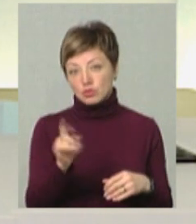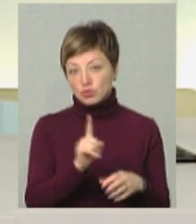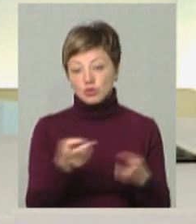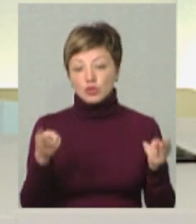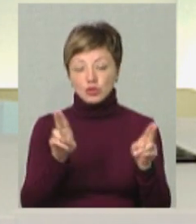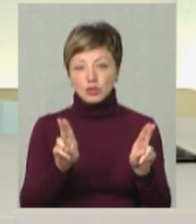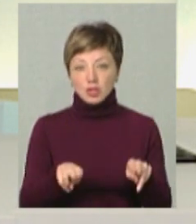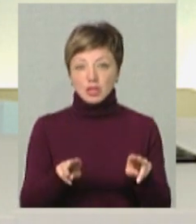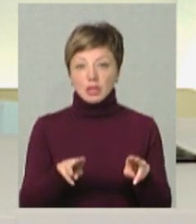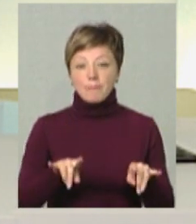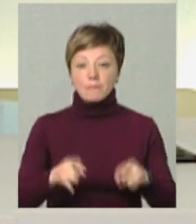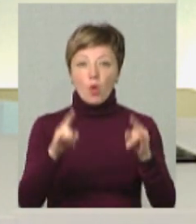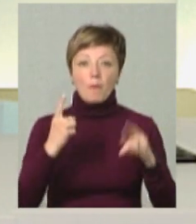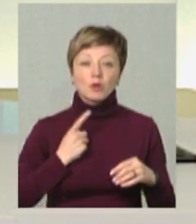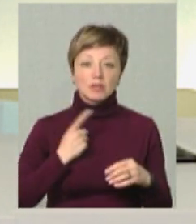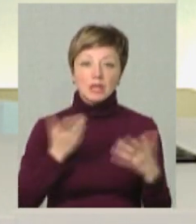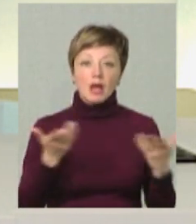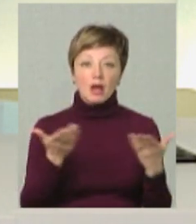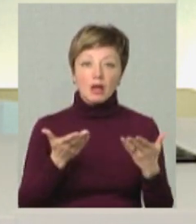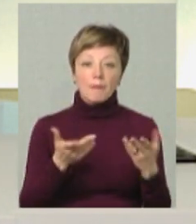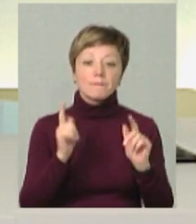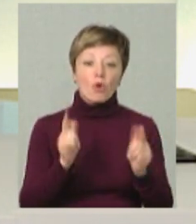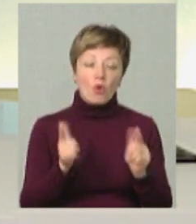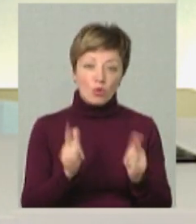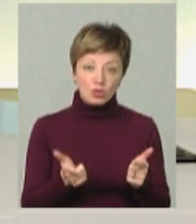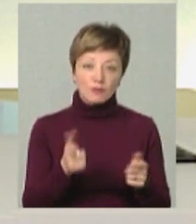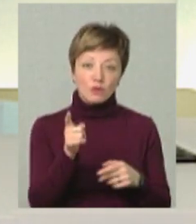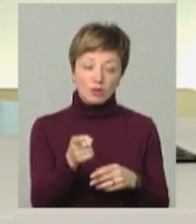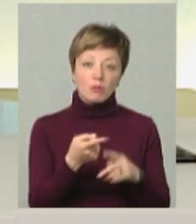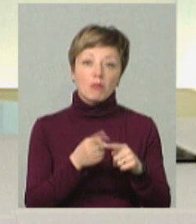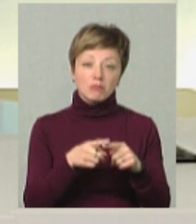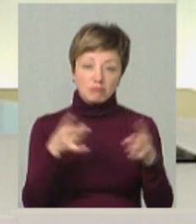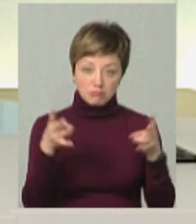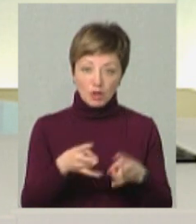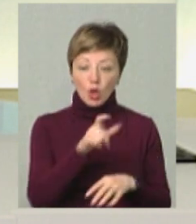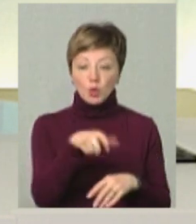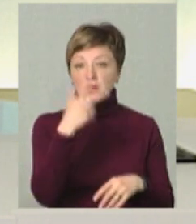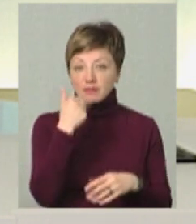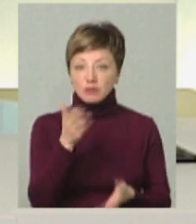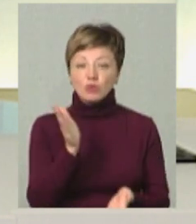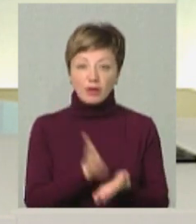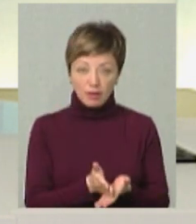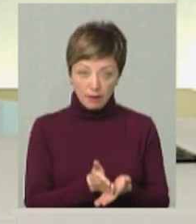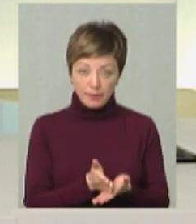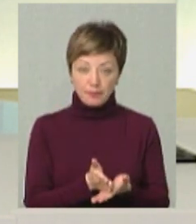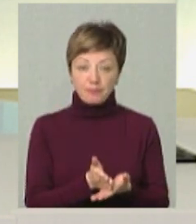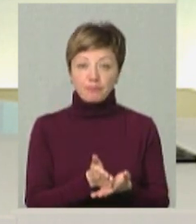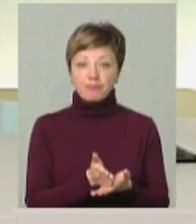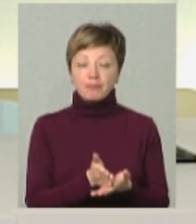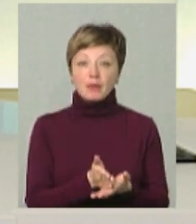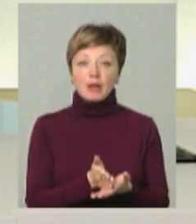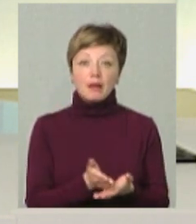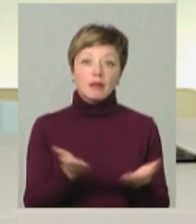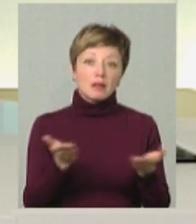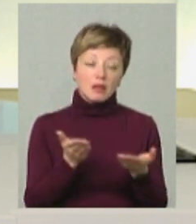лишилися ті блокпости, які, скажімо, погоджені. Вони по ділу. Люди звикли, що вони є, по